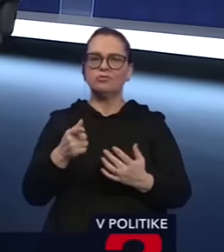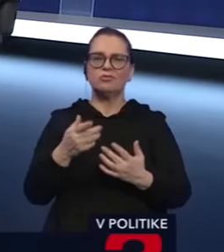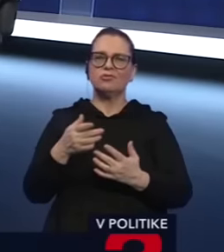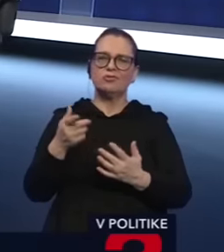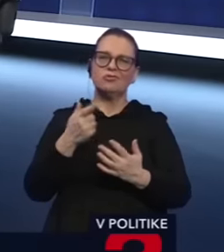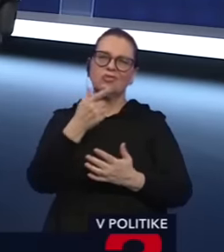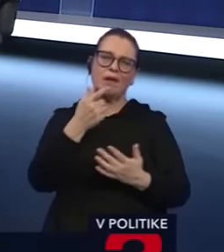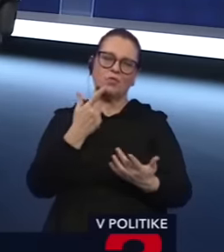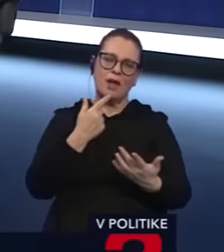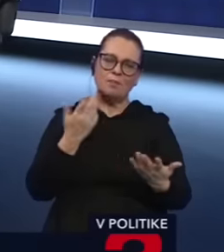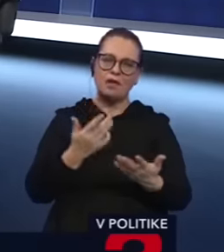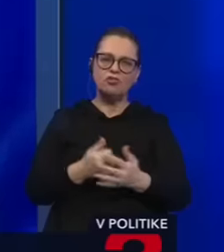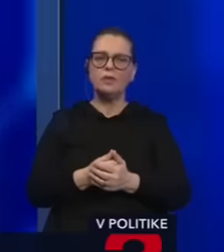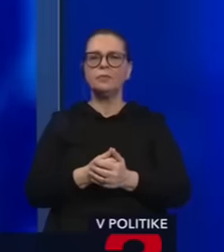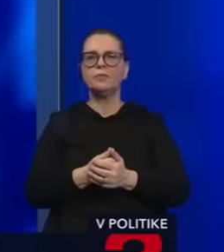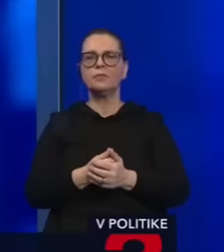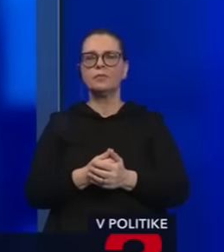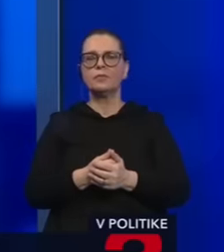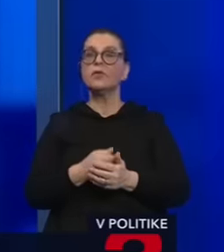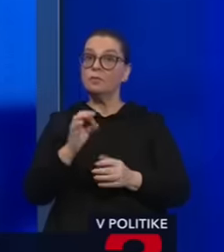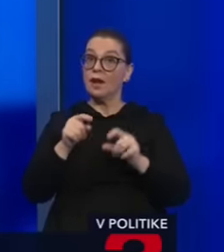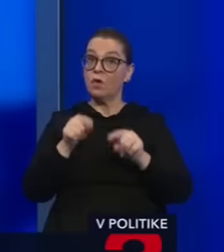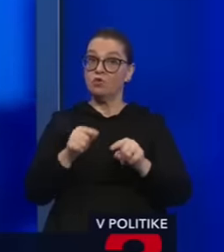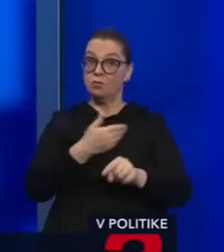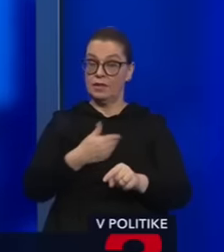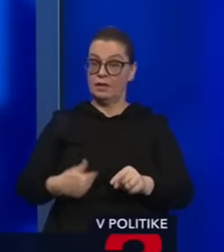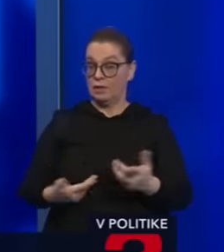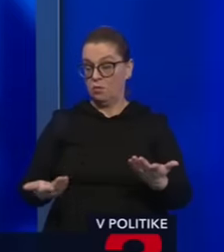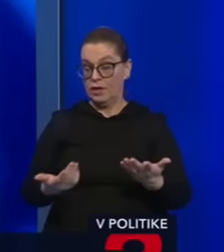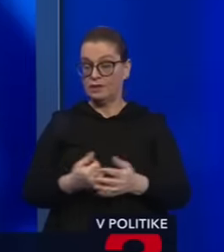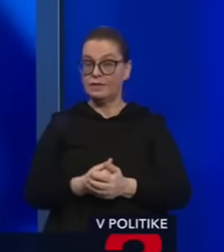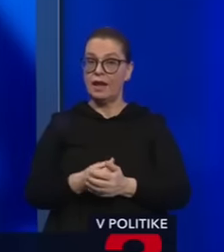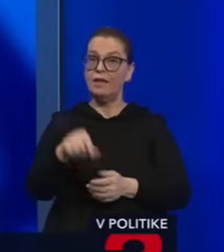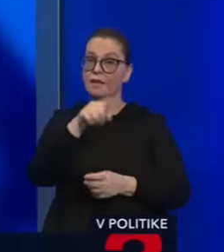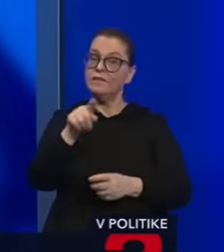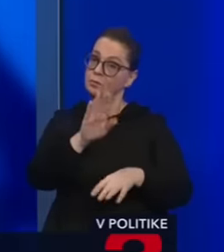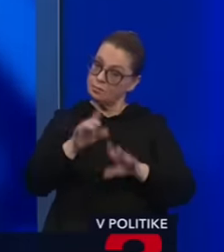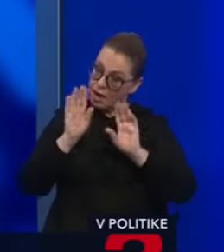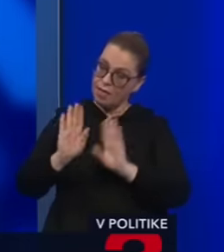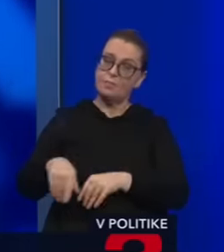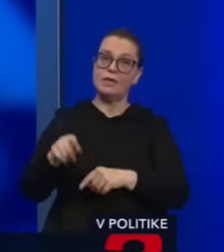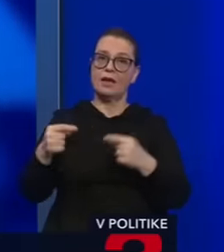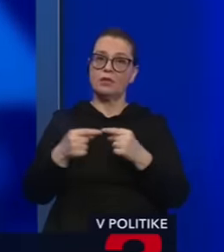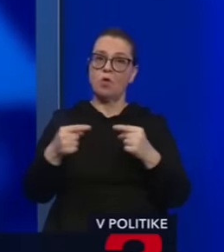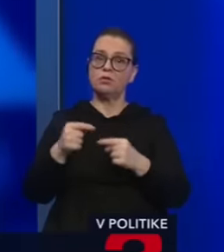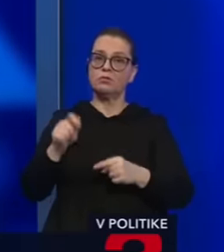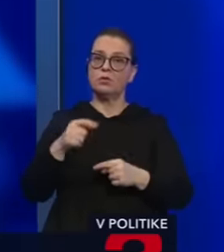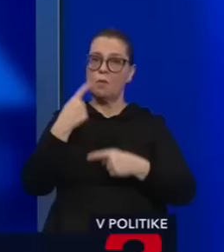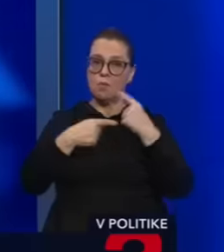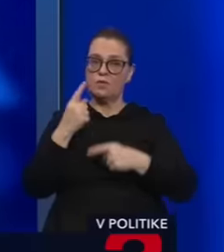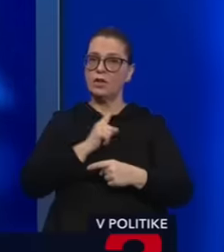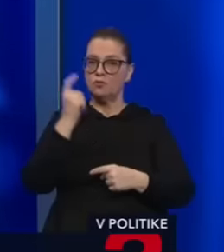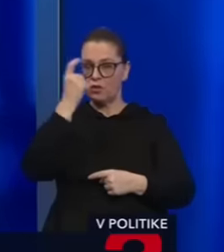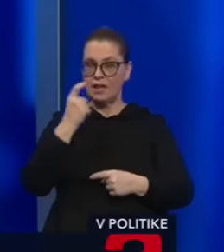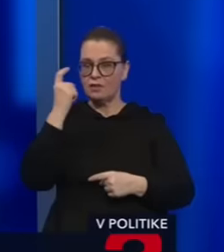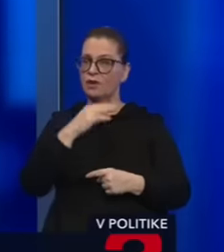proti, alebo je to proti jeho gustu. O tom je práve tá demokracia. Že vy by ste mali nechať tých opozičných poslancov povedať svoj názor.